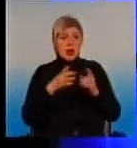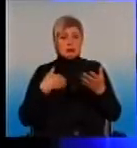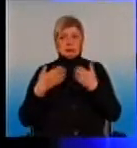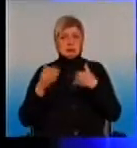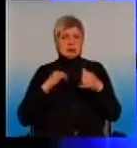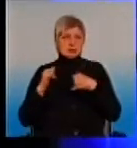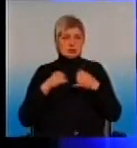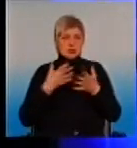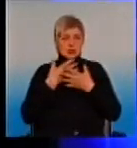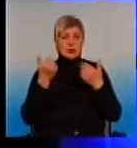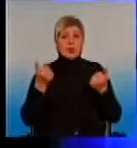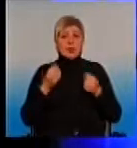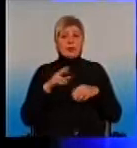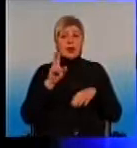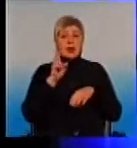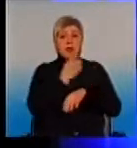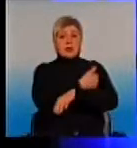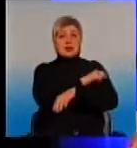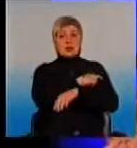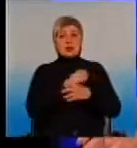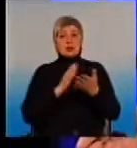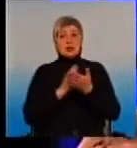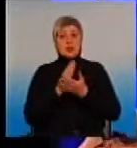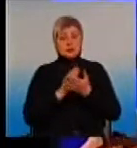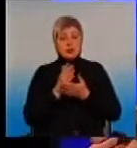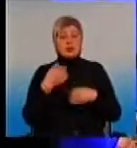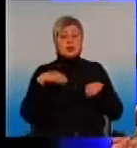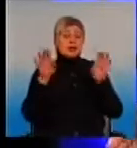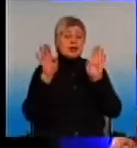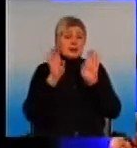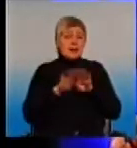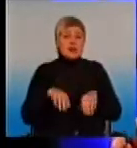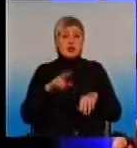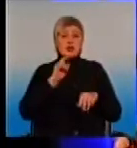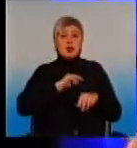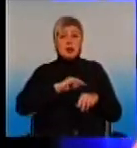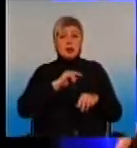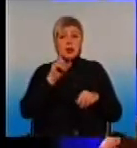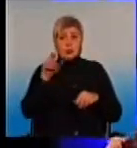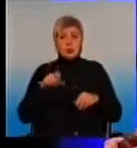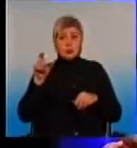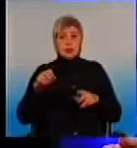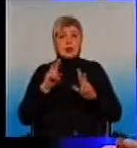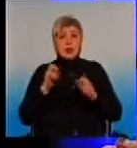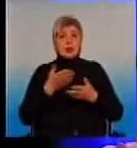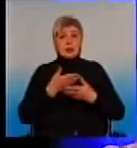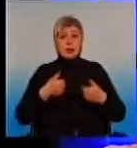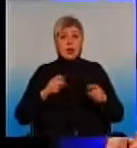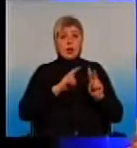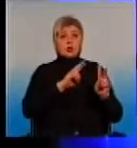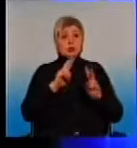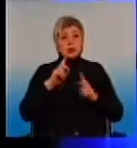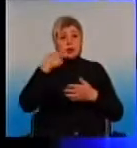Понимаєте, медицинські роботники, доктора, медсюстр, вони такі ж люди, як і ми. Хтось вірить в медицинську реформу, а хтось вже ні во що не вірить.